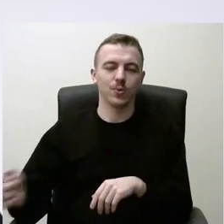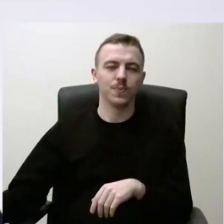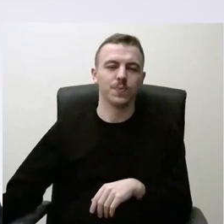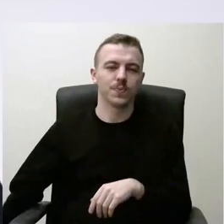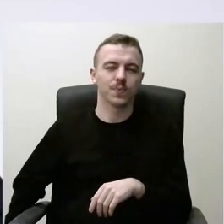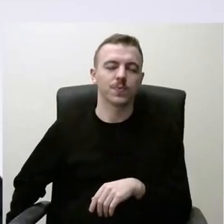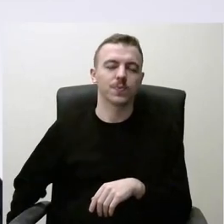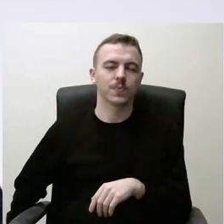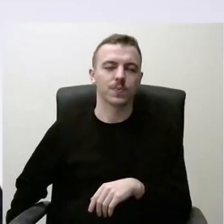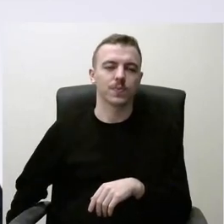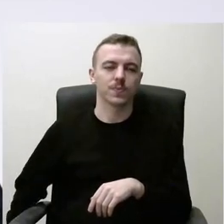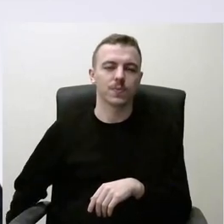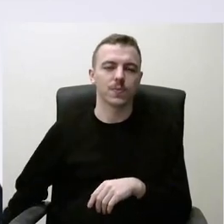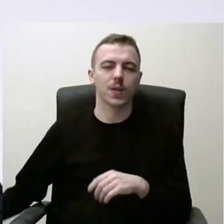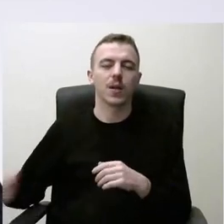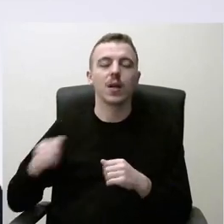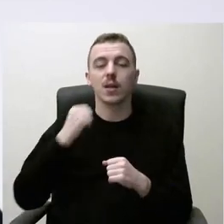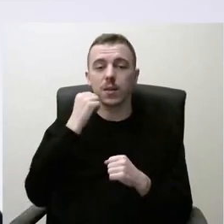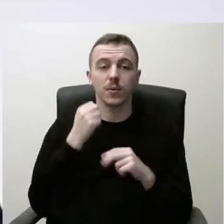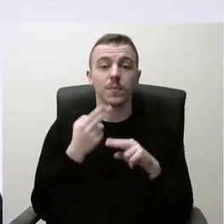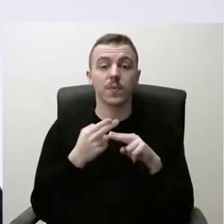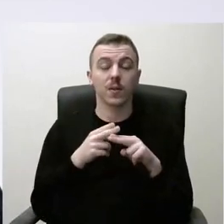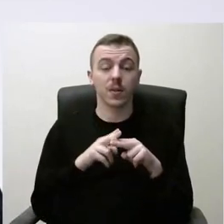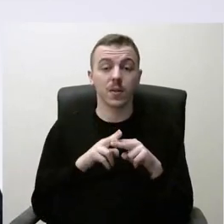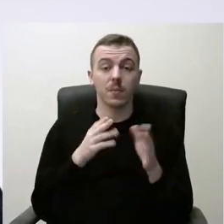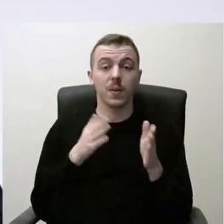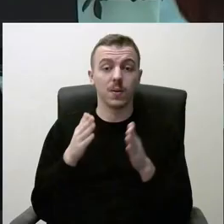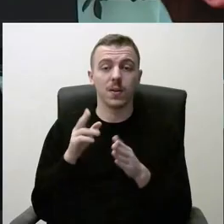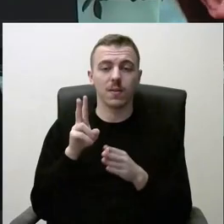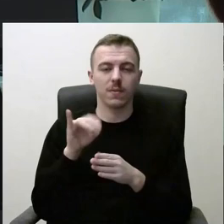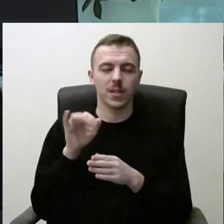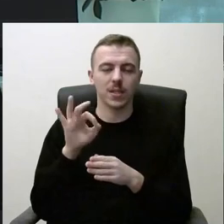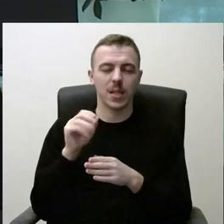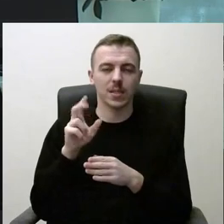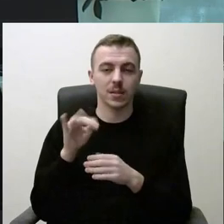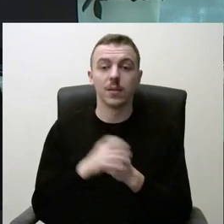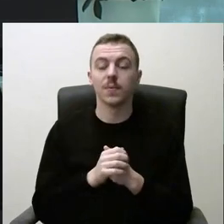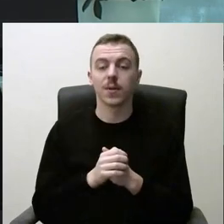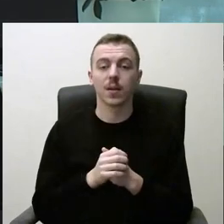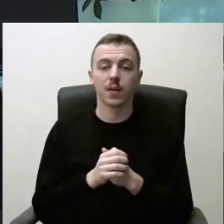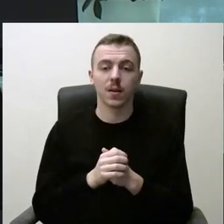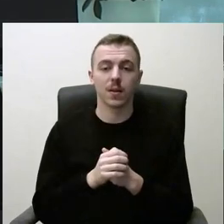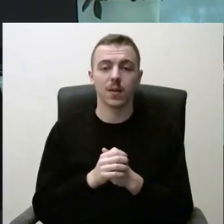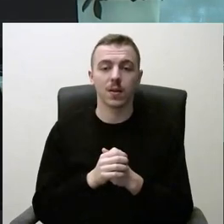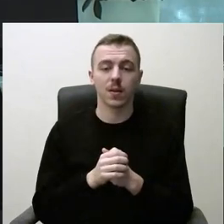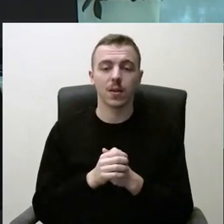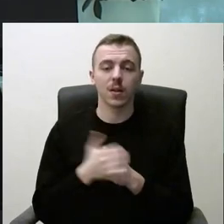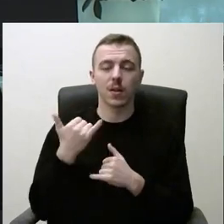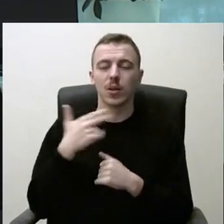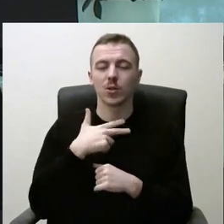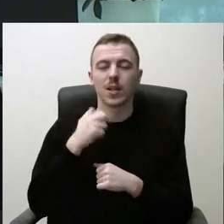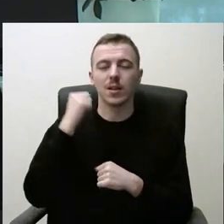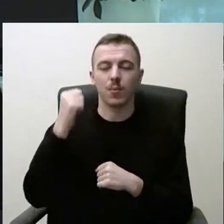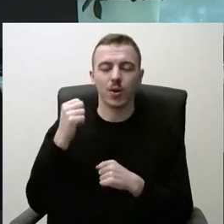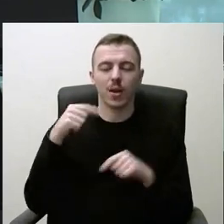Polos Testetskis. Dėkui. Tai aš manau, kad Kauno rajonas valdybė valdant socialdemokratai šią